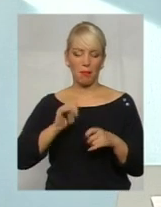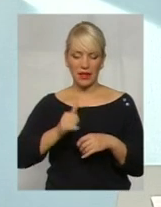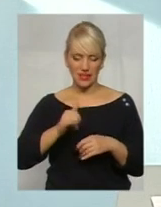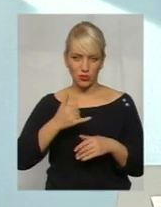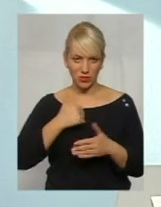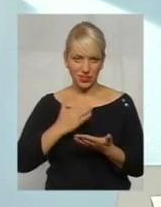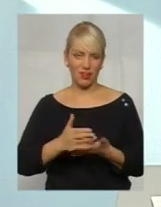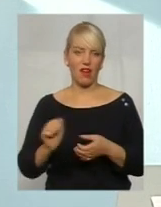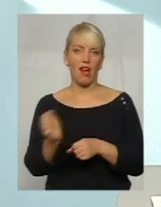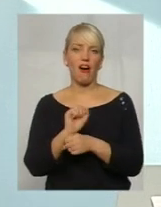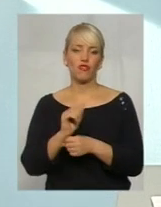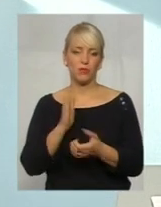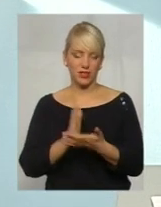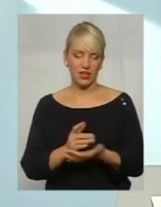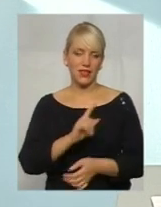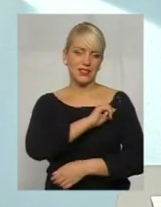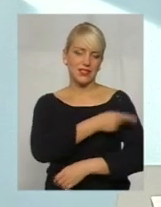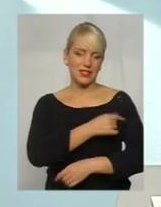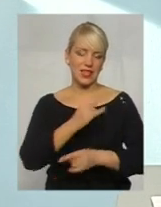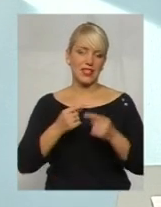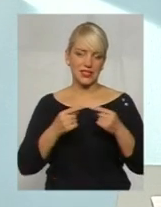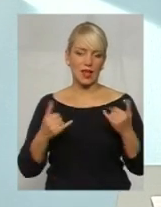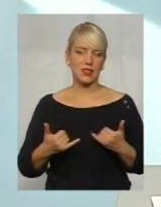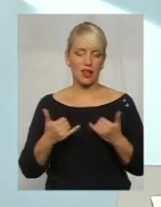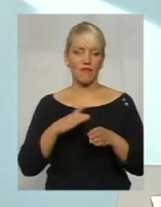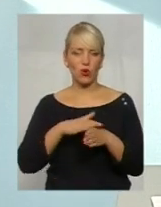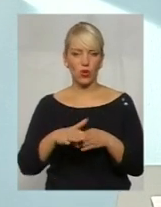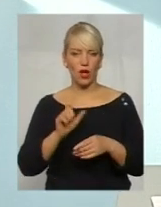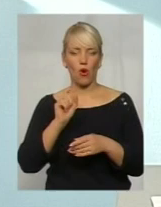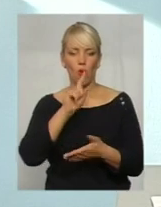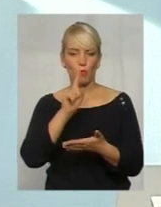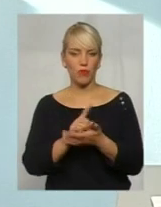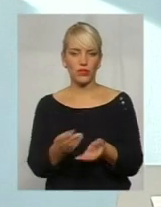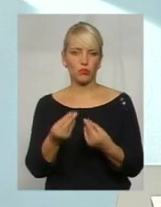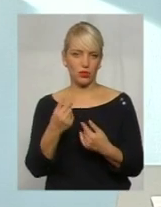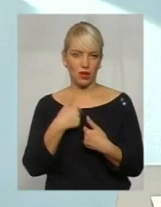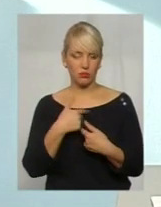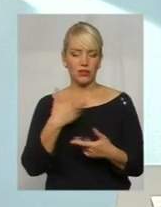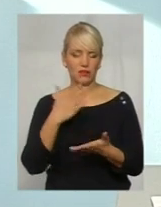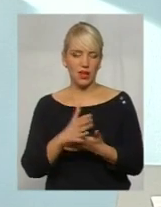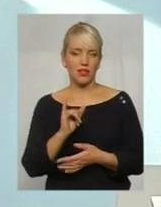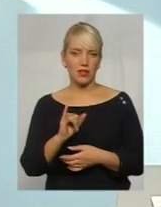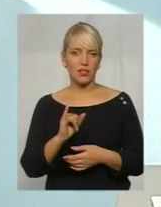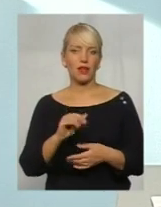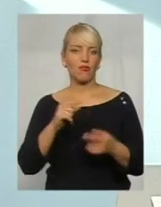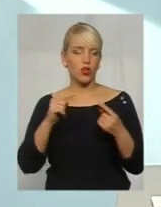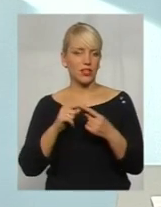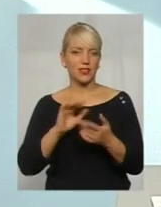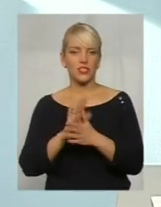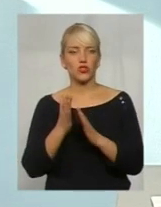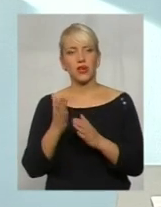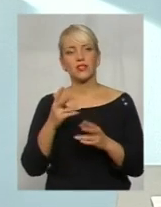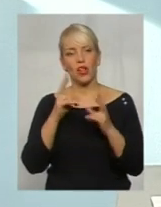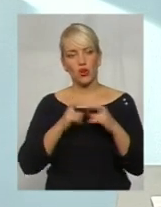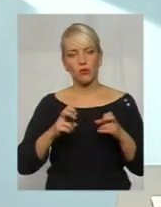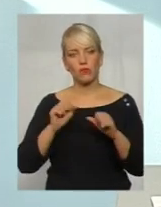автомобілі є, сили, засоби для виконання обов'язків покладних нас є. В конкретній ситуації розберусь. Можливо,